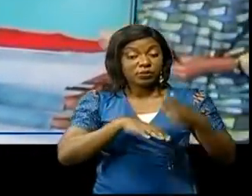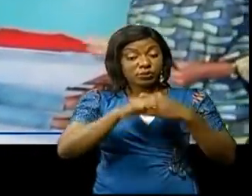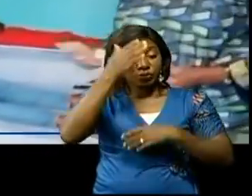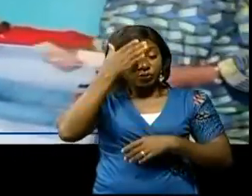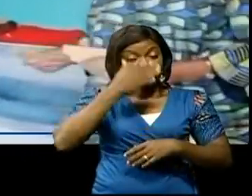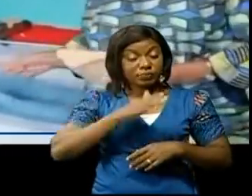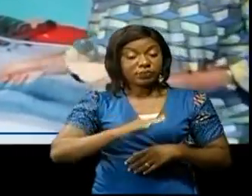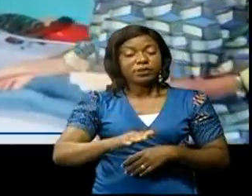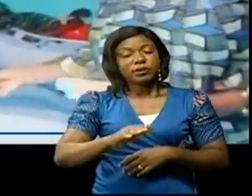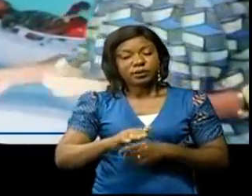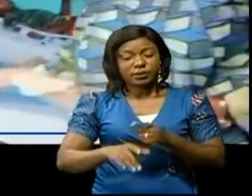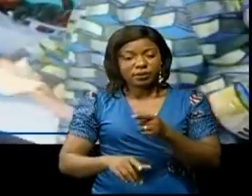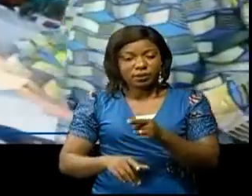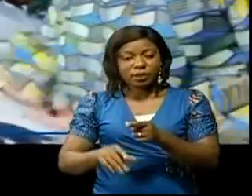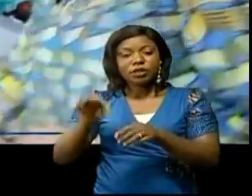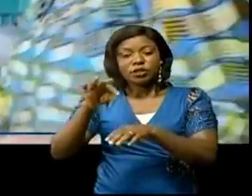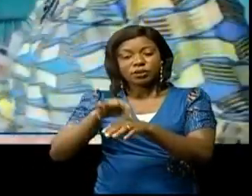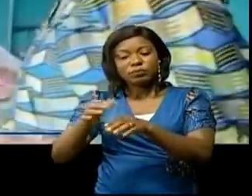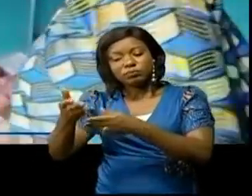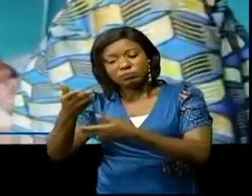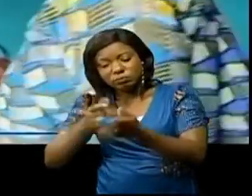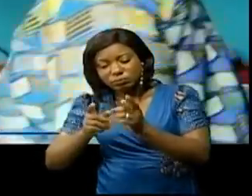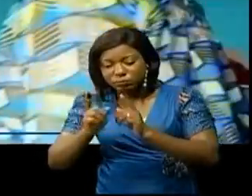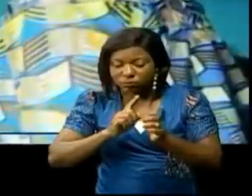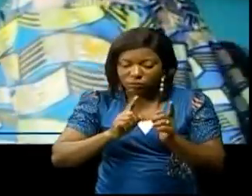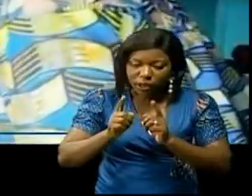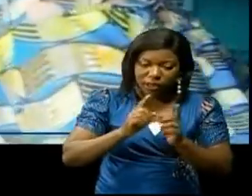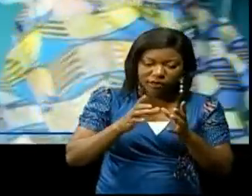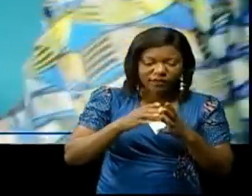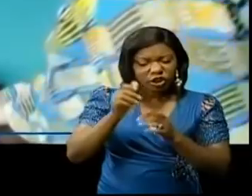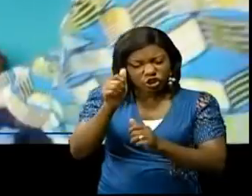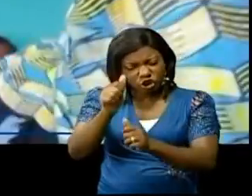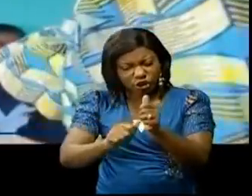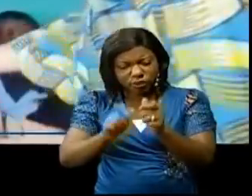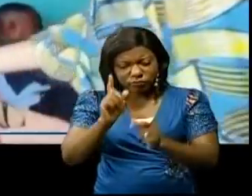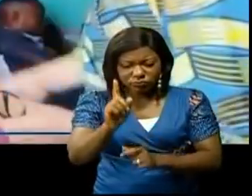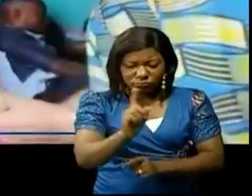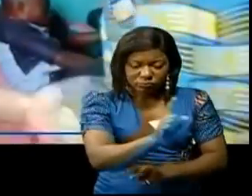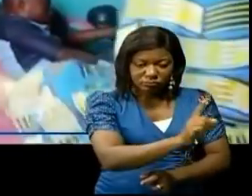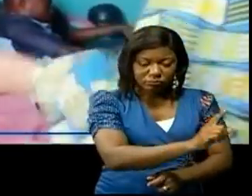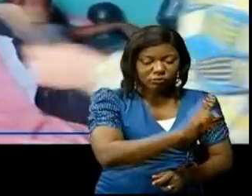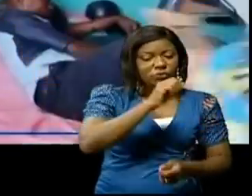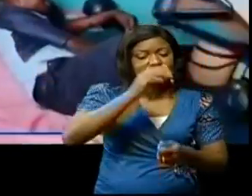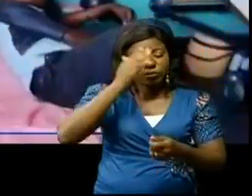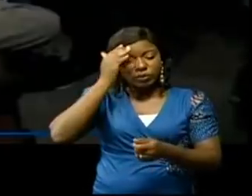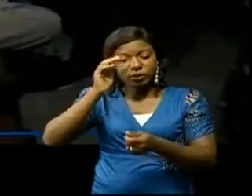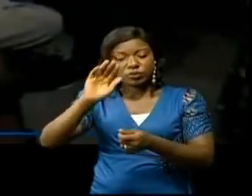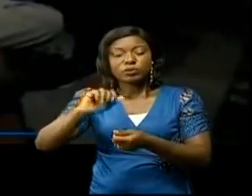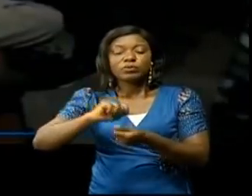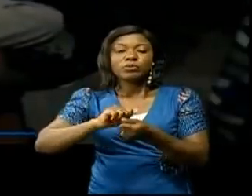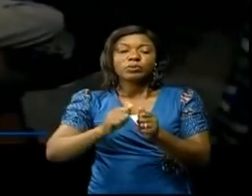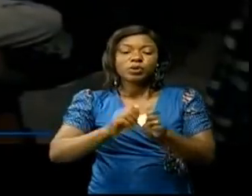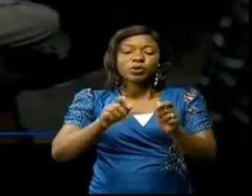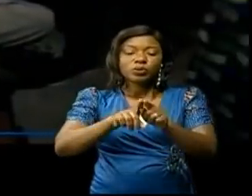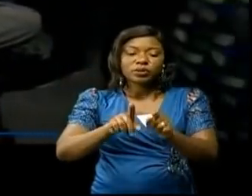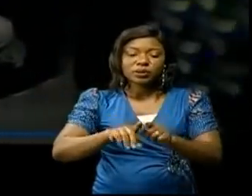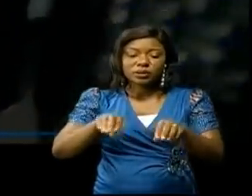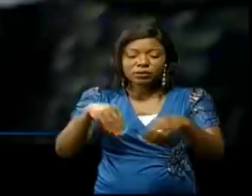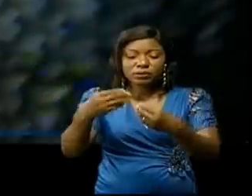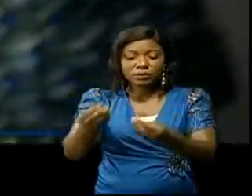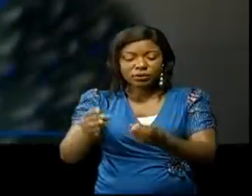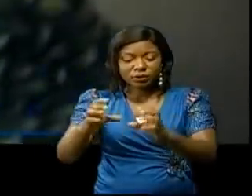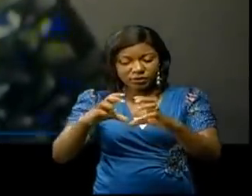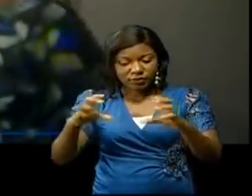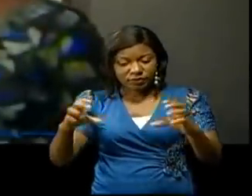provincial. Occasion d'échanger personnellement avec chacun pour connaître sa situation avant de lui remettre une enveloppe. J'ai vu